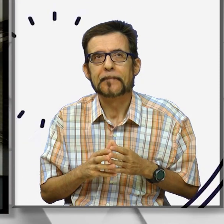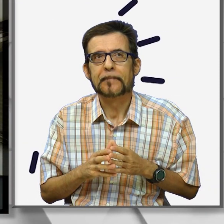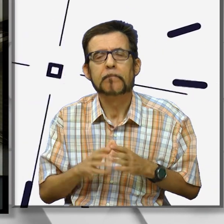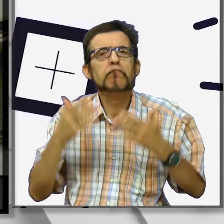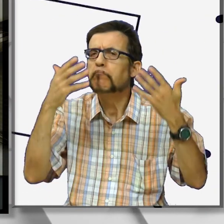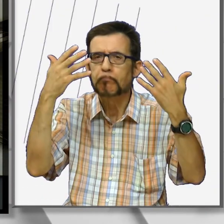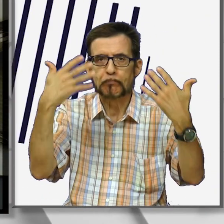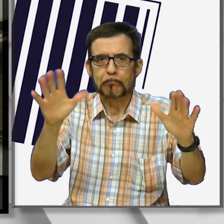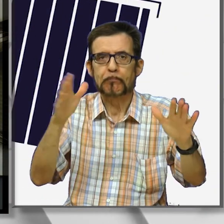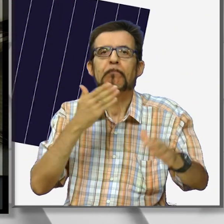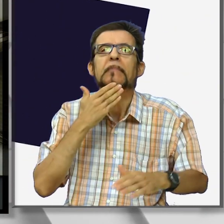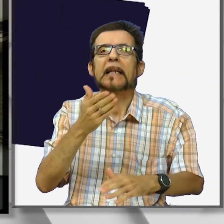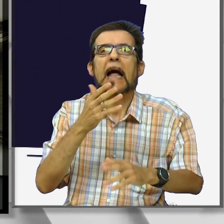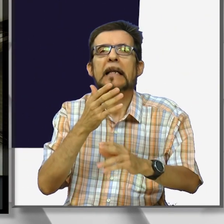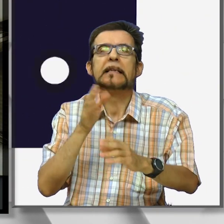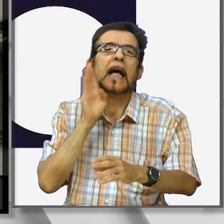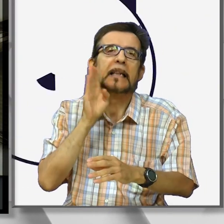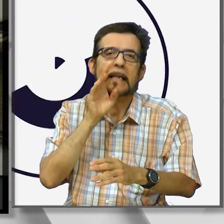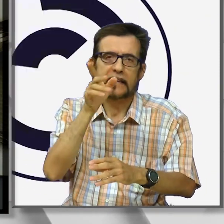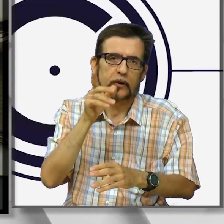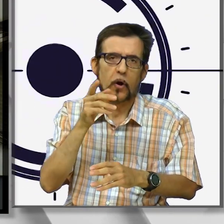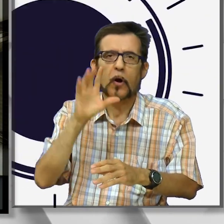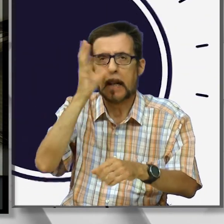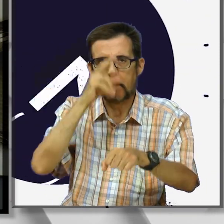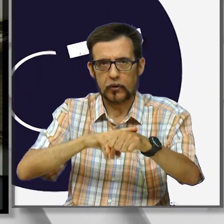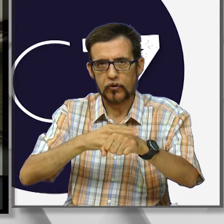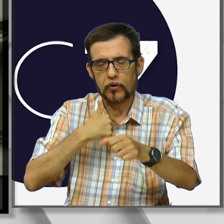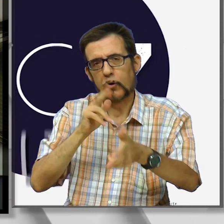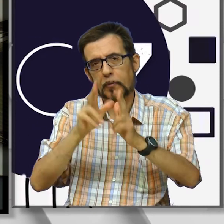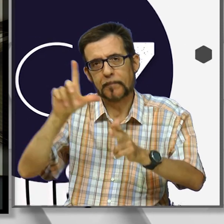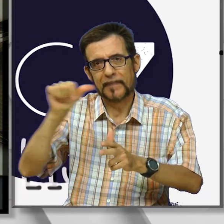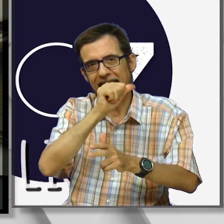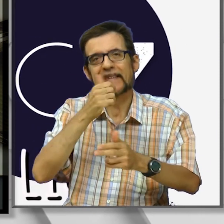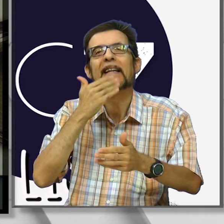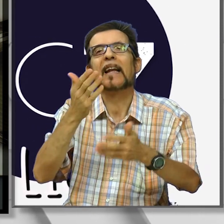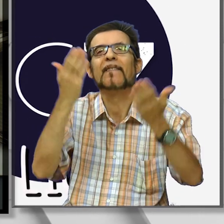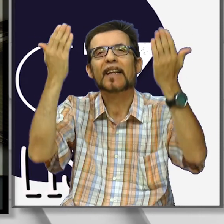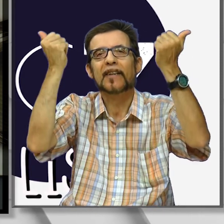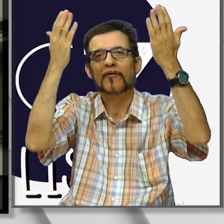È tutto, grazie per l'attenzione, grazie in particolare da Alberto Ciccotto per la traduzione. Arrivederci.